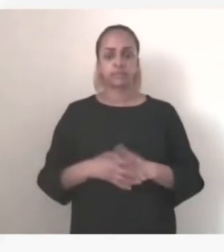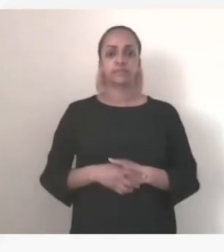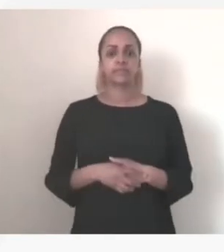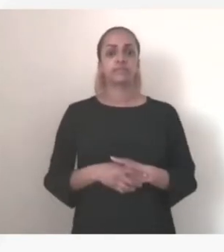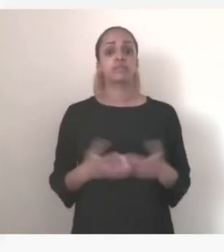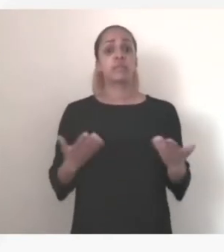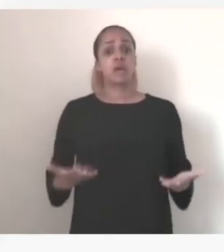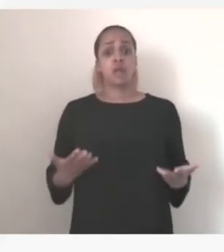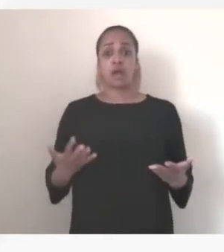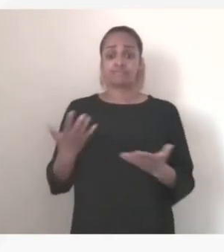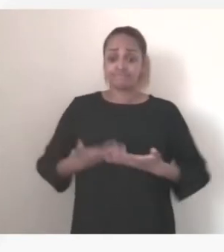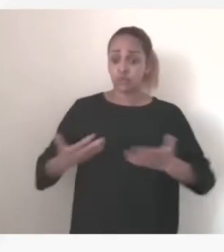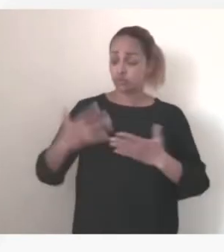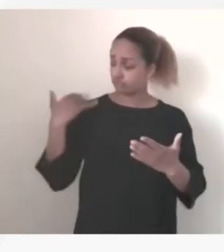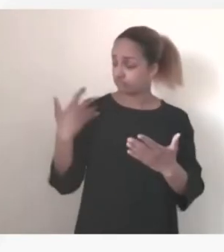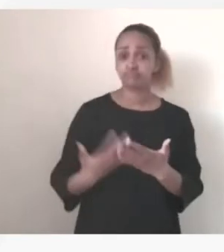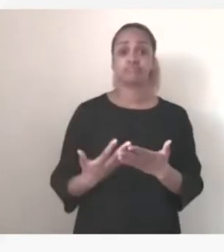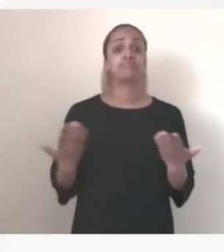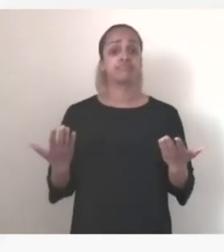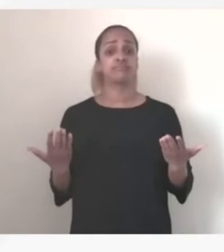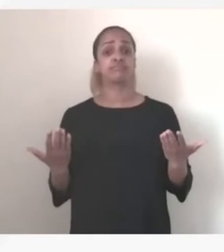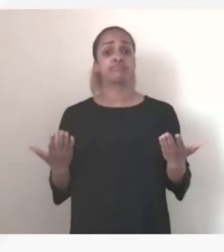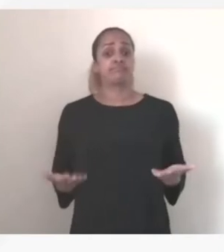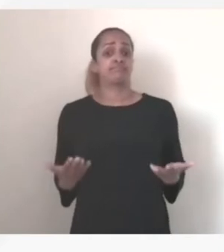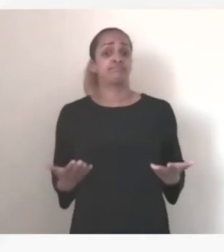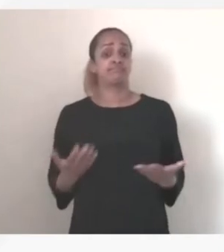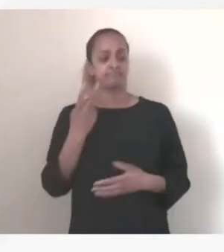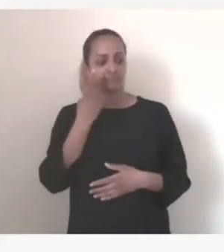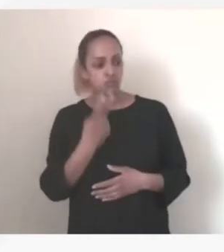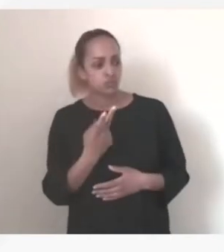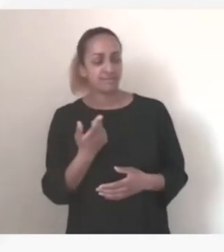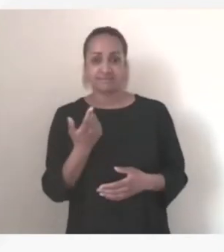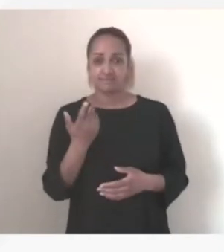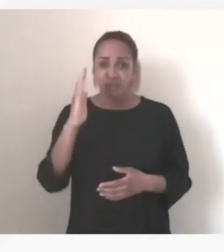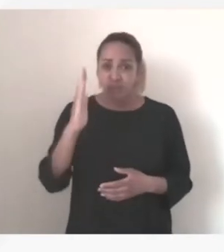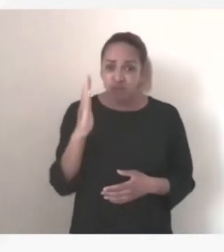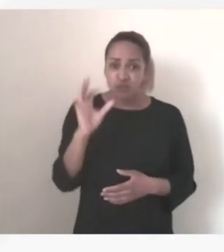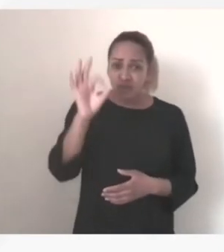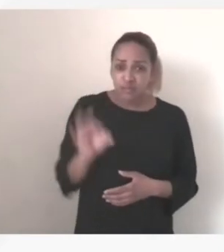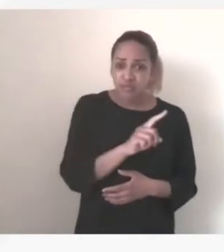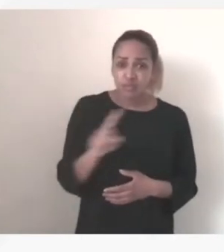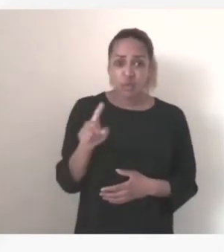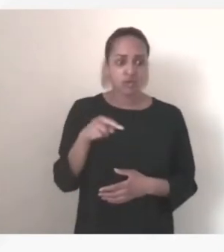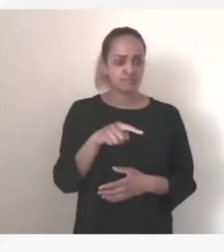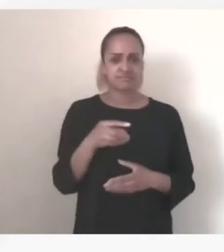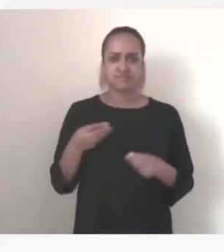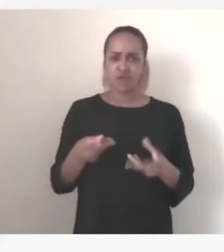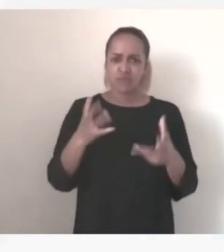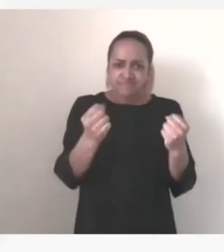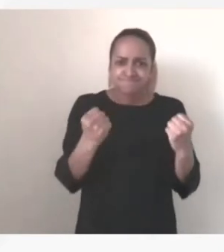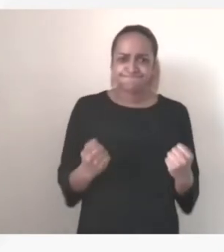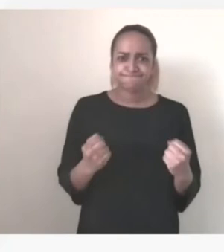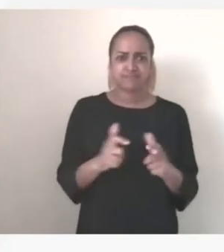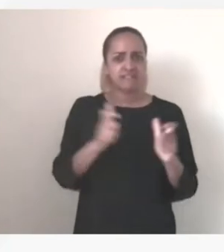rappelle, s'il était question de la nécessité absolue de renforcer cette souveraineté de nos infrastructures,